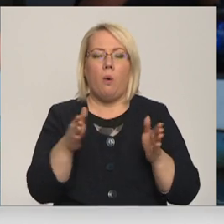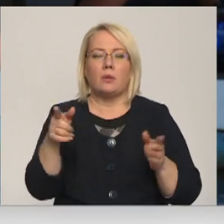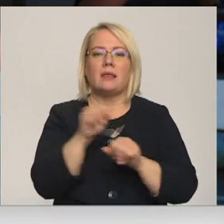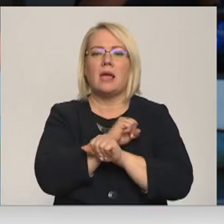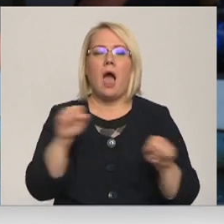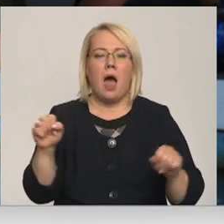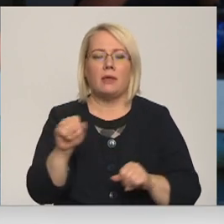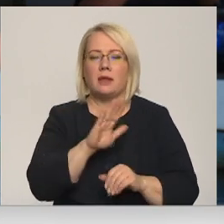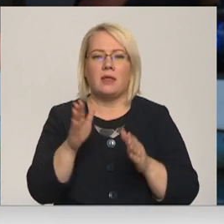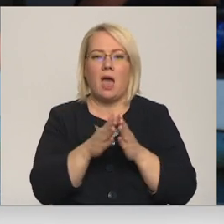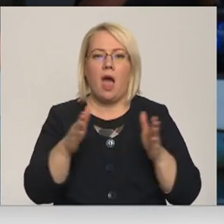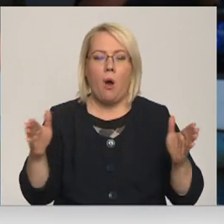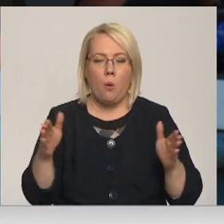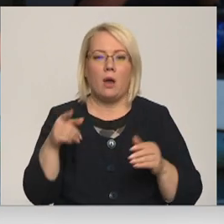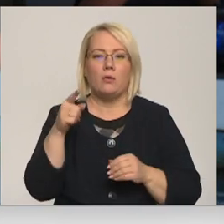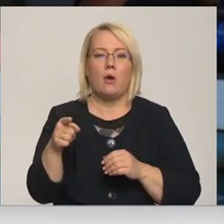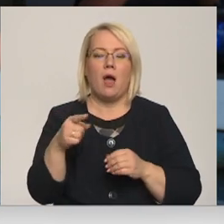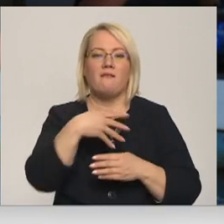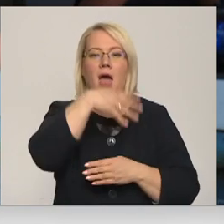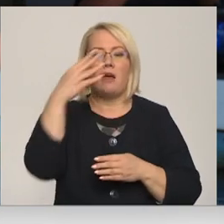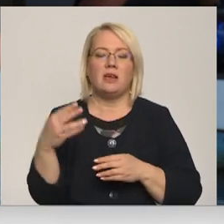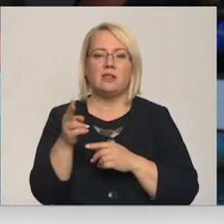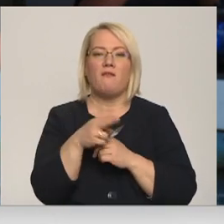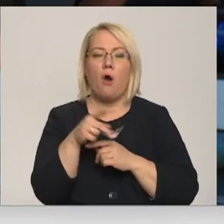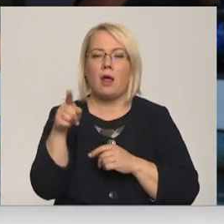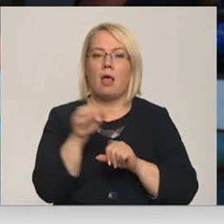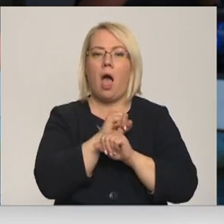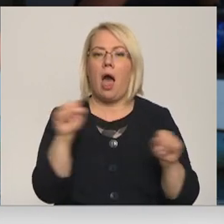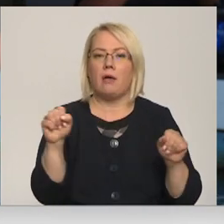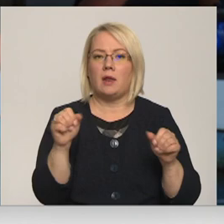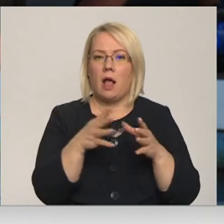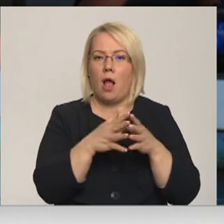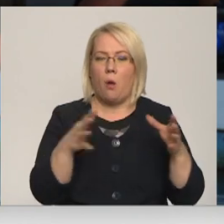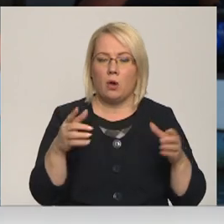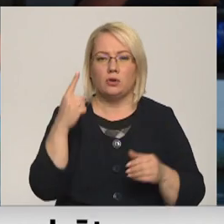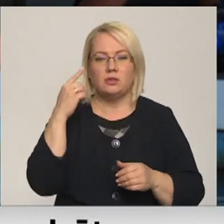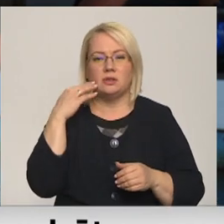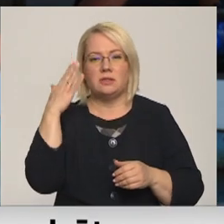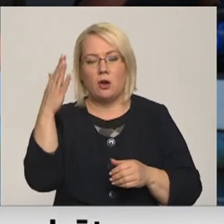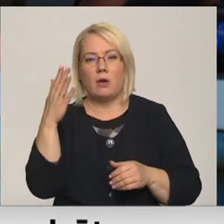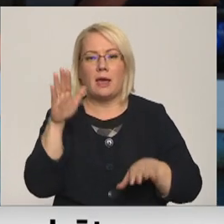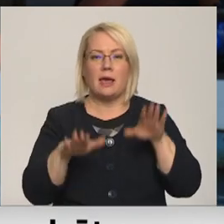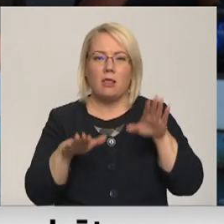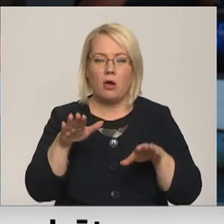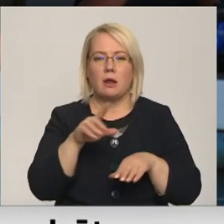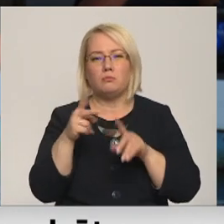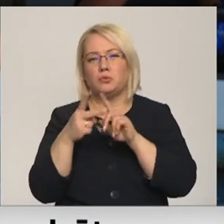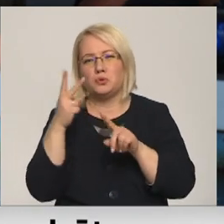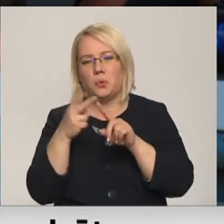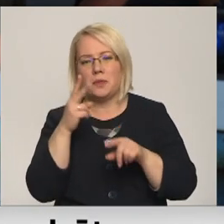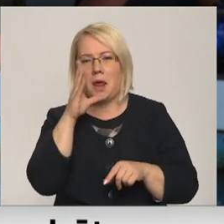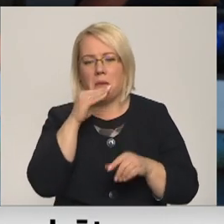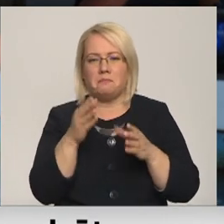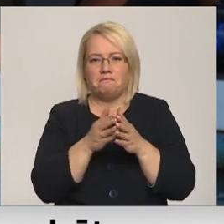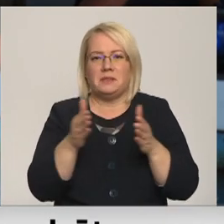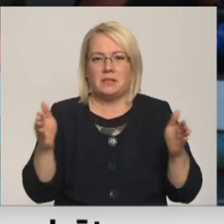cik tās foreles varavīksnes būt. Es ceru, ka līdz kilogramām pusotram mēs tiksim. Tas nozīmē,